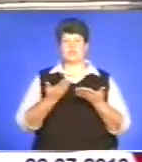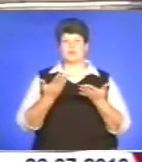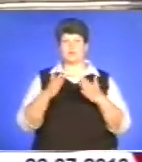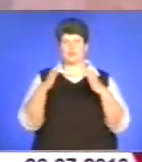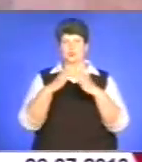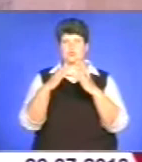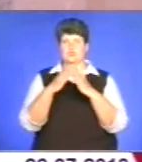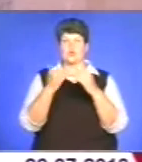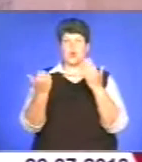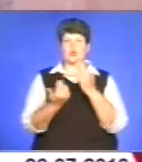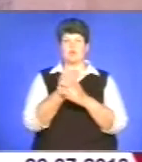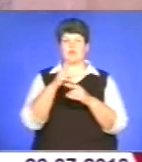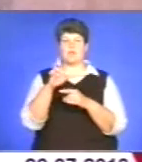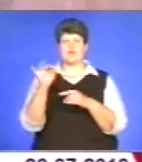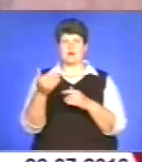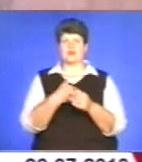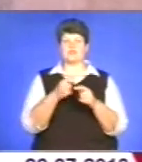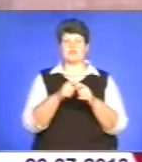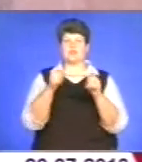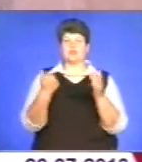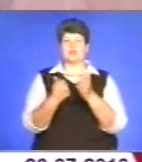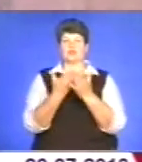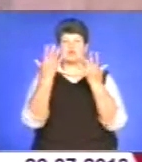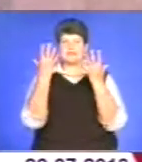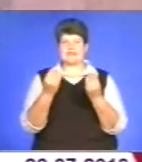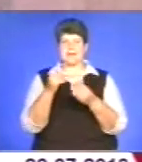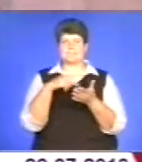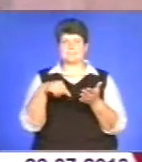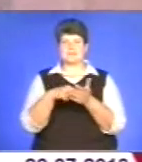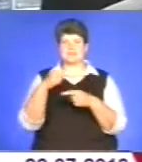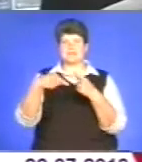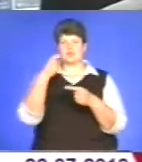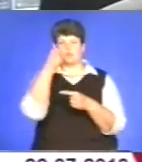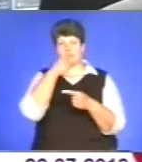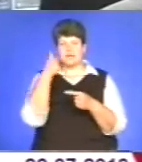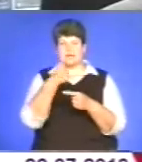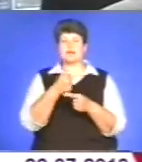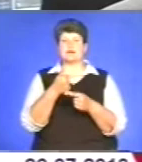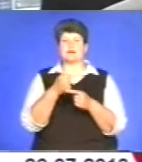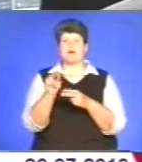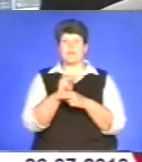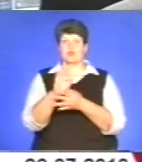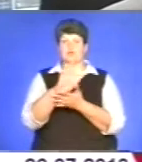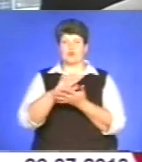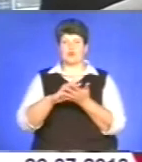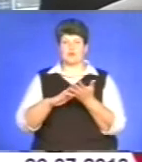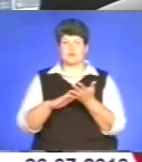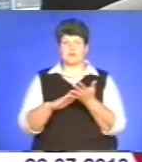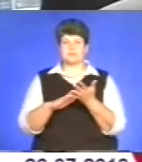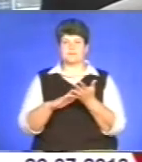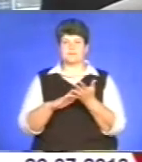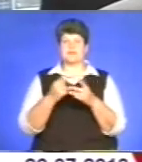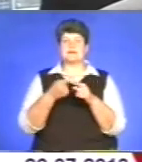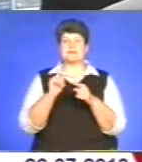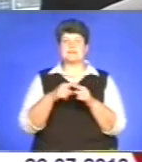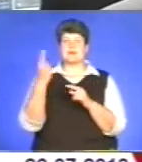Оновлений бульвар планують відкрити до дня міста. Наступного року ремонт продовжать. Бульвар Данила Галицького розбитий на три черги. Оця